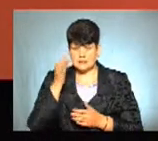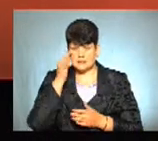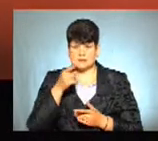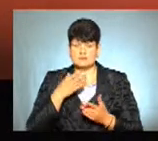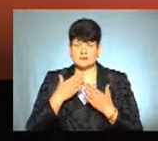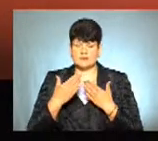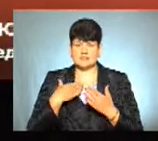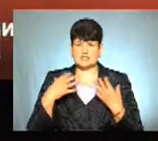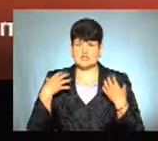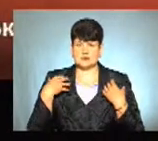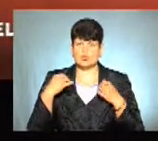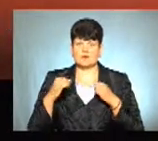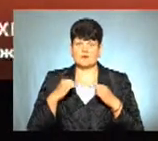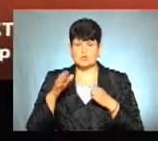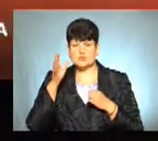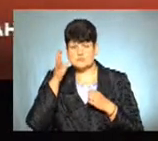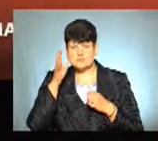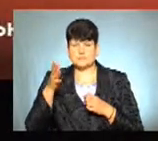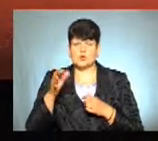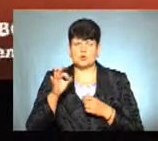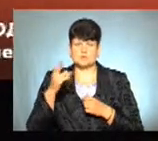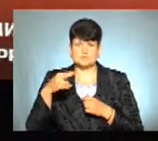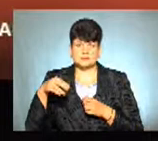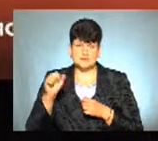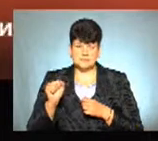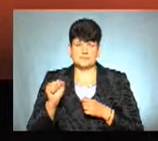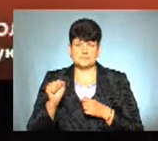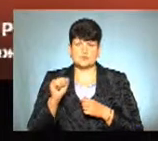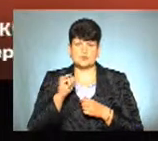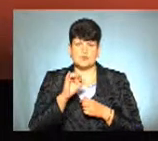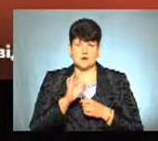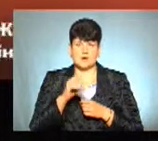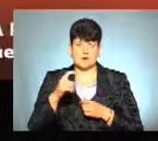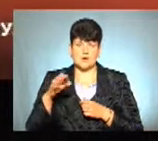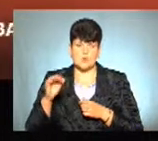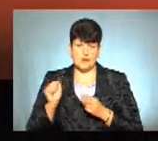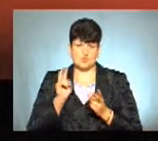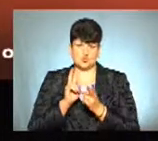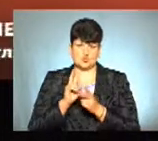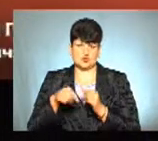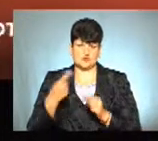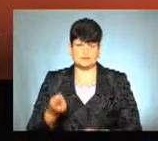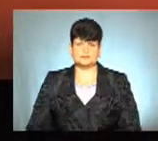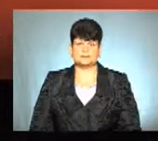спілкувалися з начальницею управління освіти і науки облдержадміністрації і Ольгою Хомою. До зустрічі в ефірі.